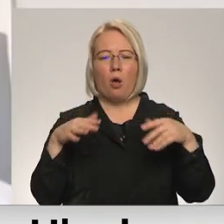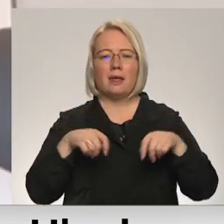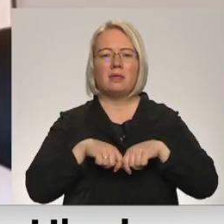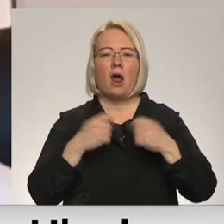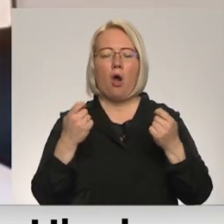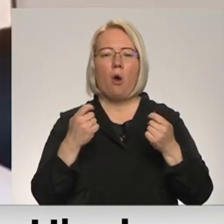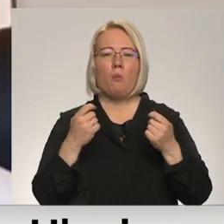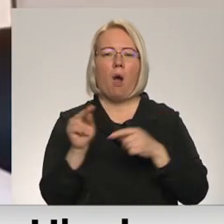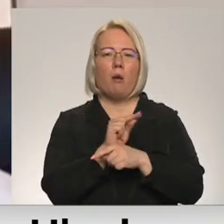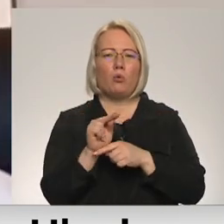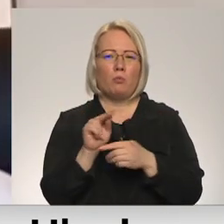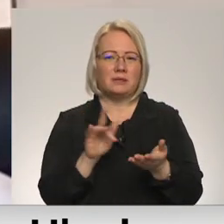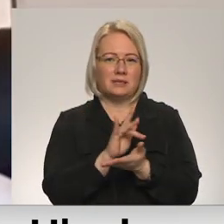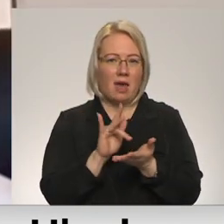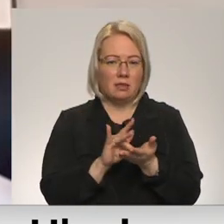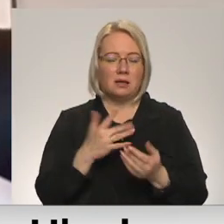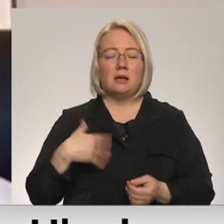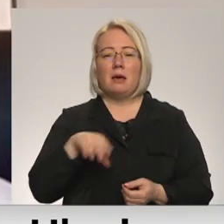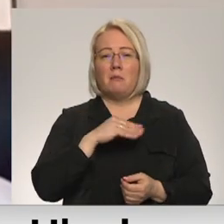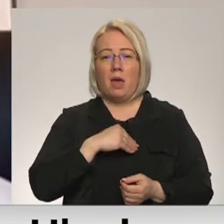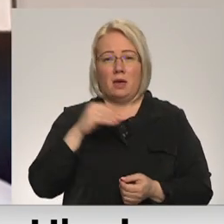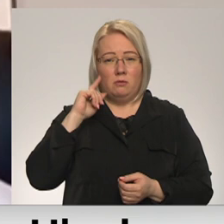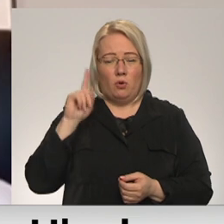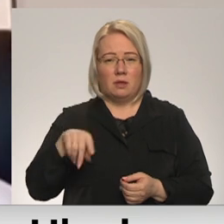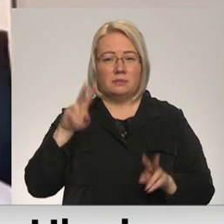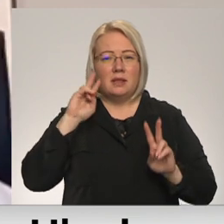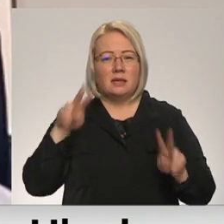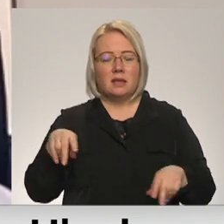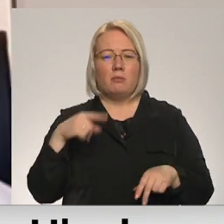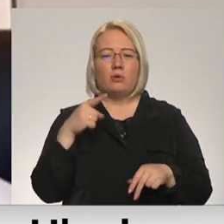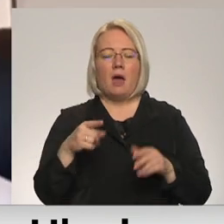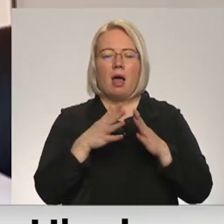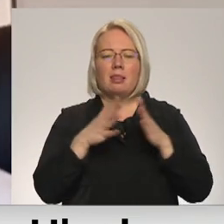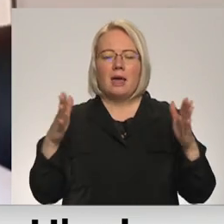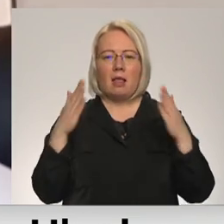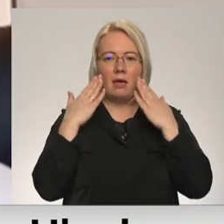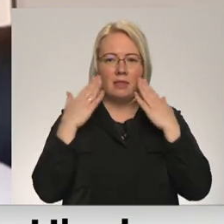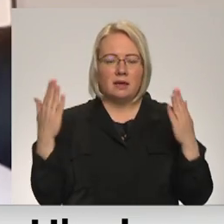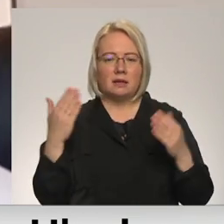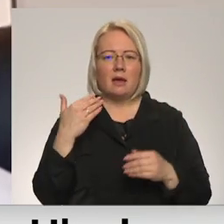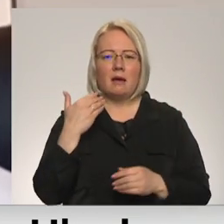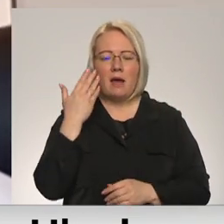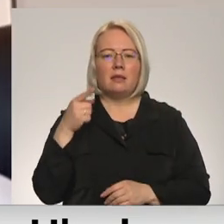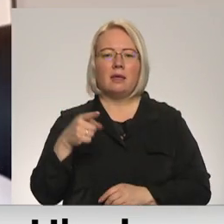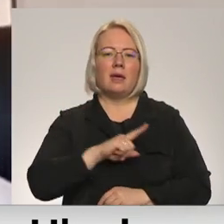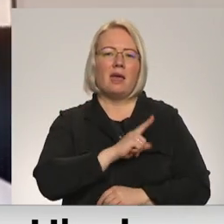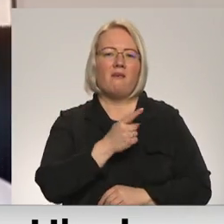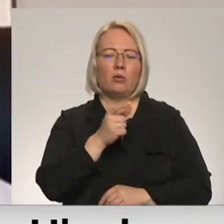centrs. Protams, mēs nezinām, un šī ir liela neziņa patiešām, kad šie ievainotie